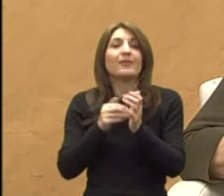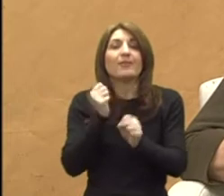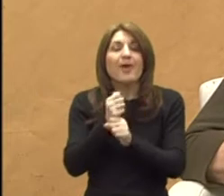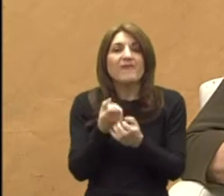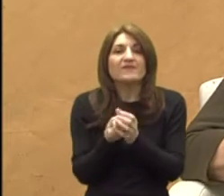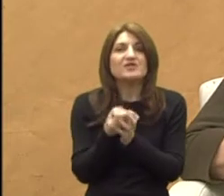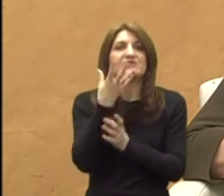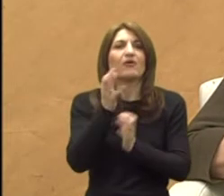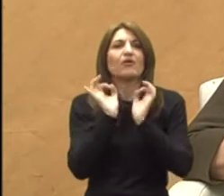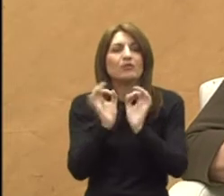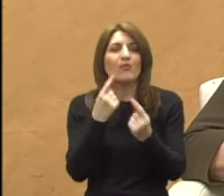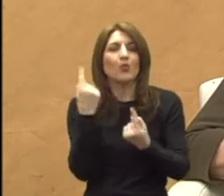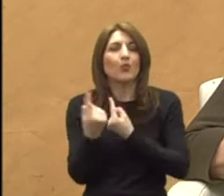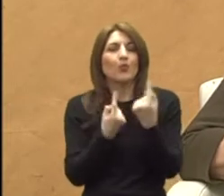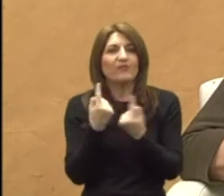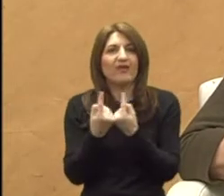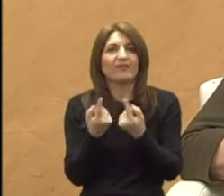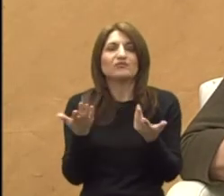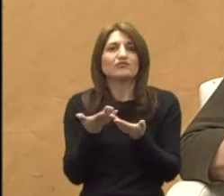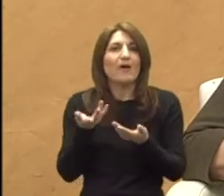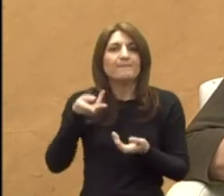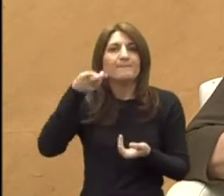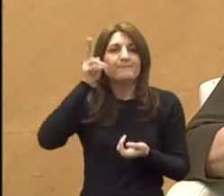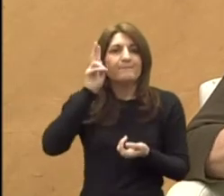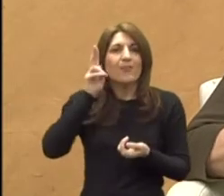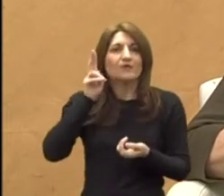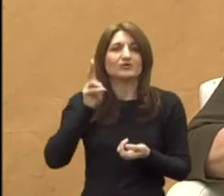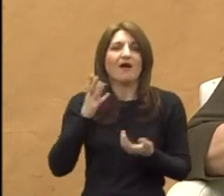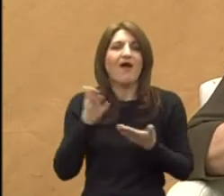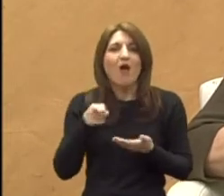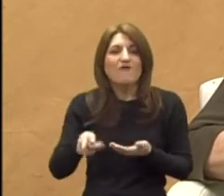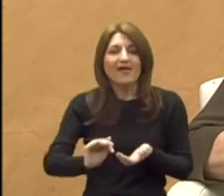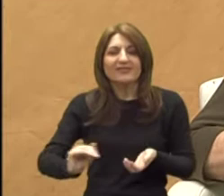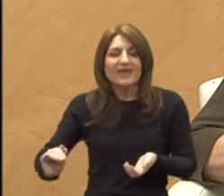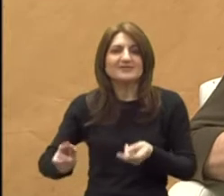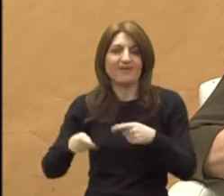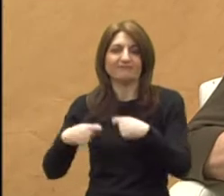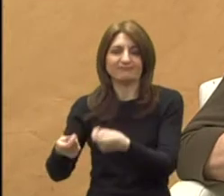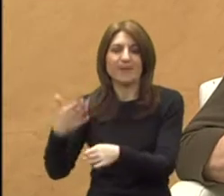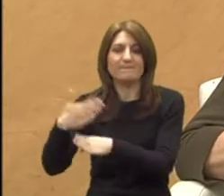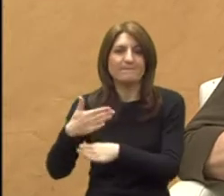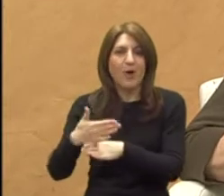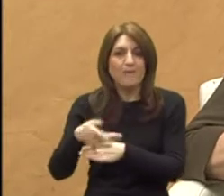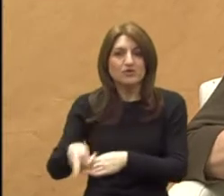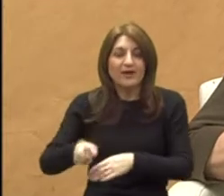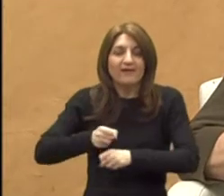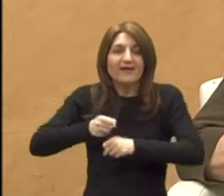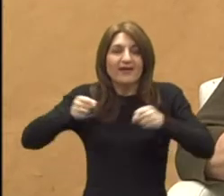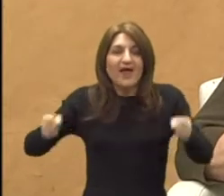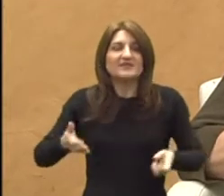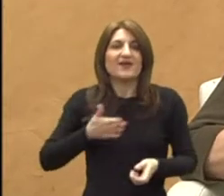uvjete na koje ćemo, kako bi toj djeci pomogli, da razviju svoje